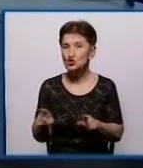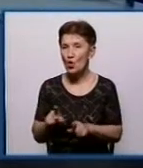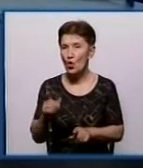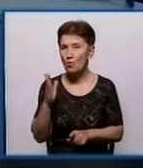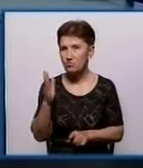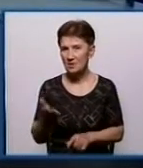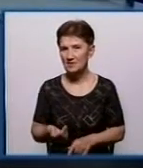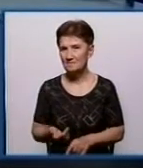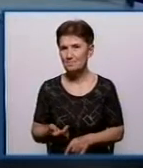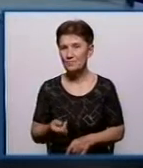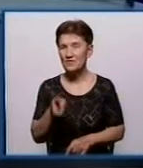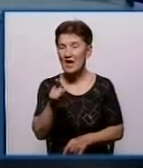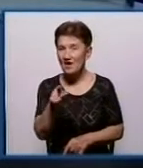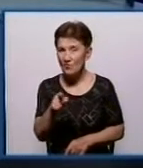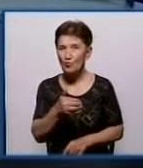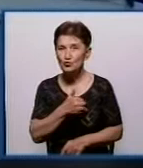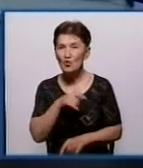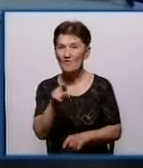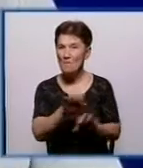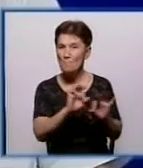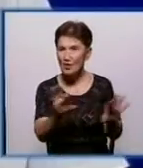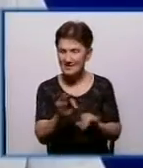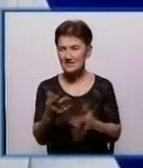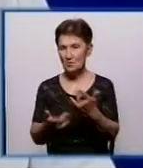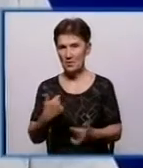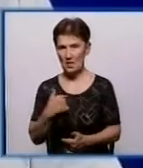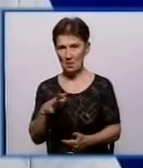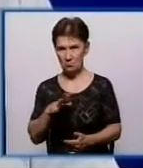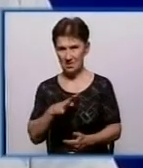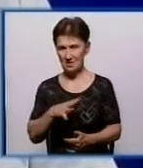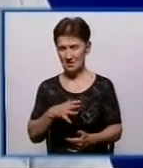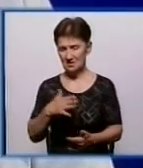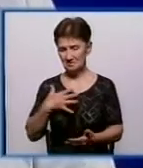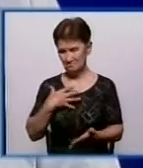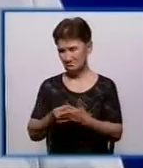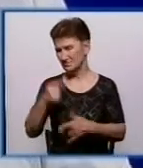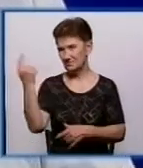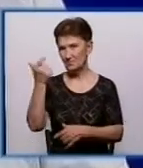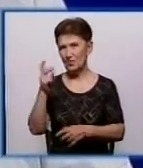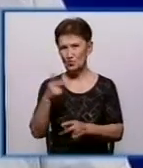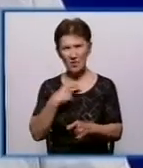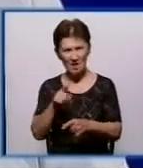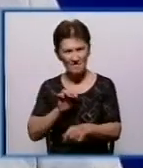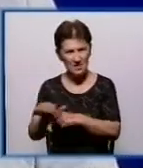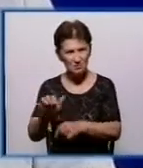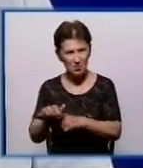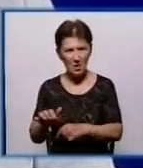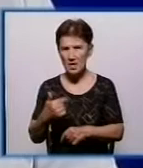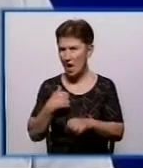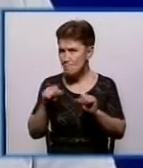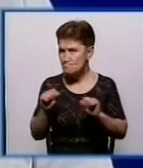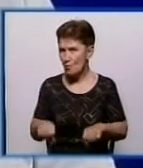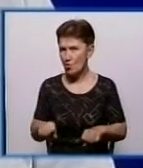Я ж і хочу пояснити вам і людям, що якби я, наприклад, був приватним підприємцем, який виготовляє табуретки, я б міг